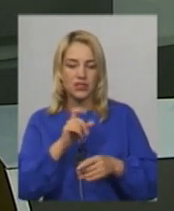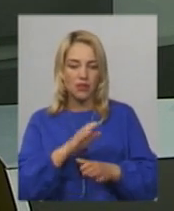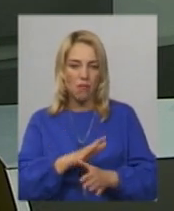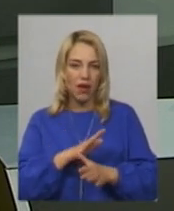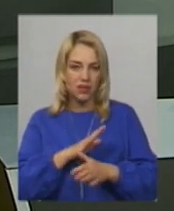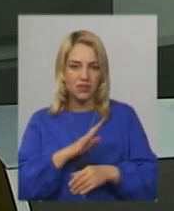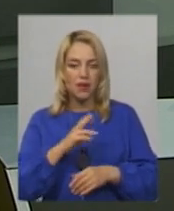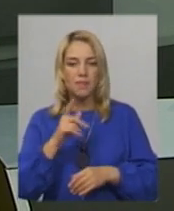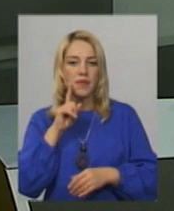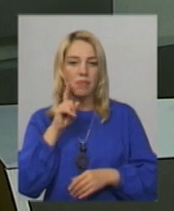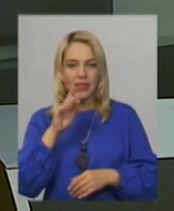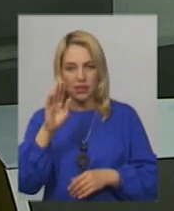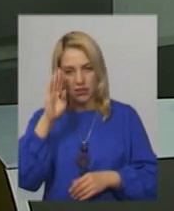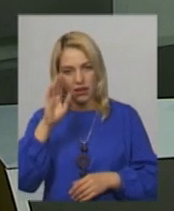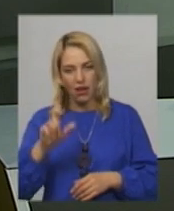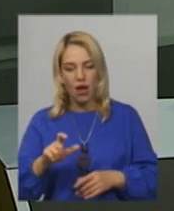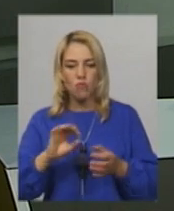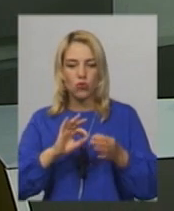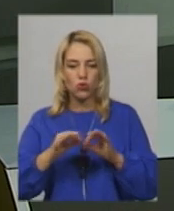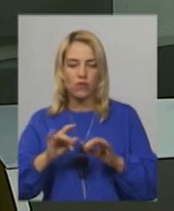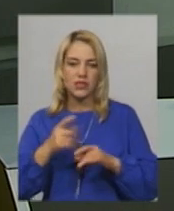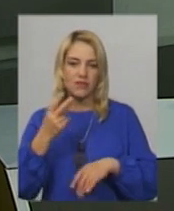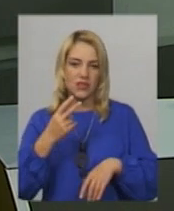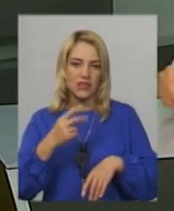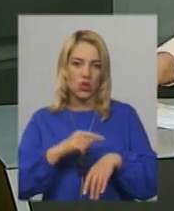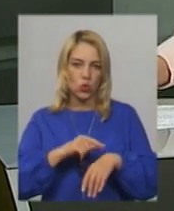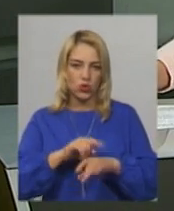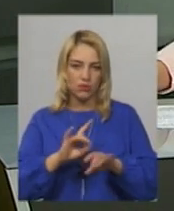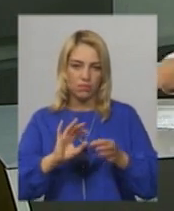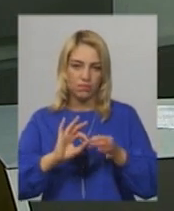випуску новин о 20.30 розповість наш кореспондент Михайло Жила.